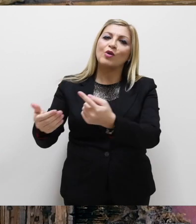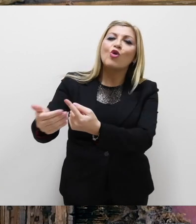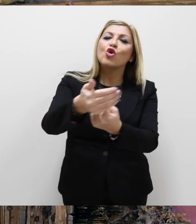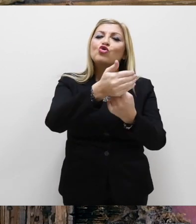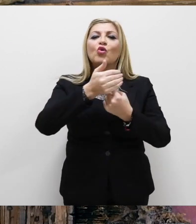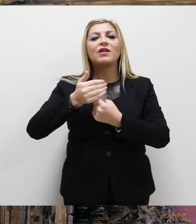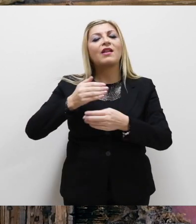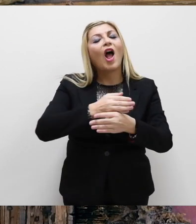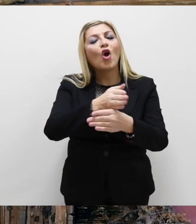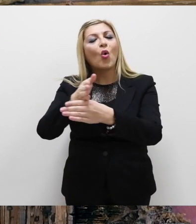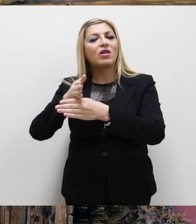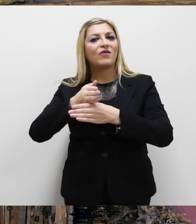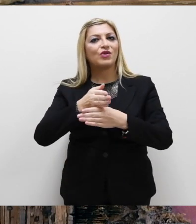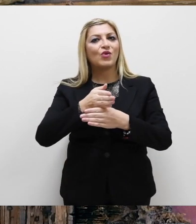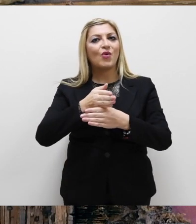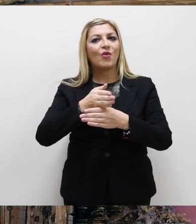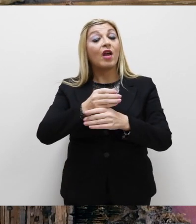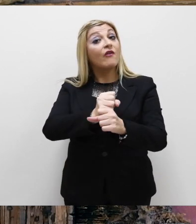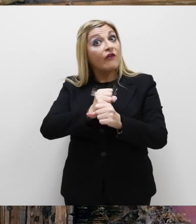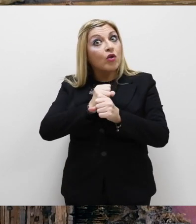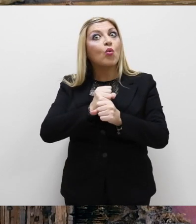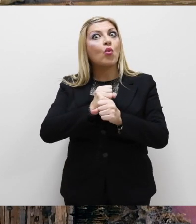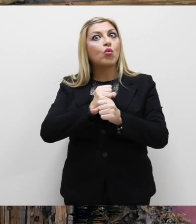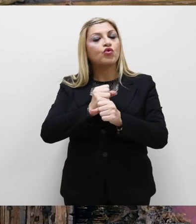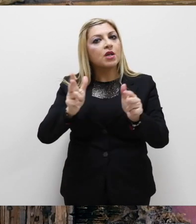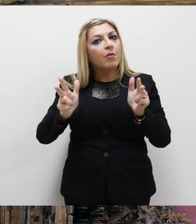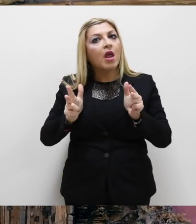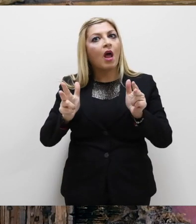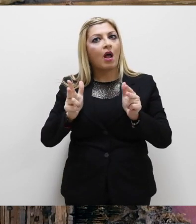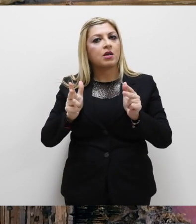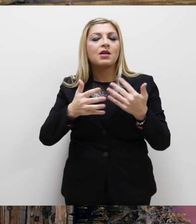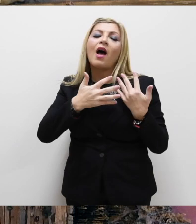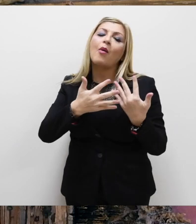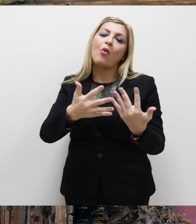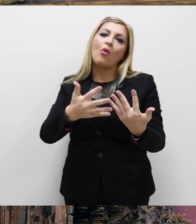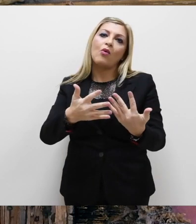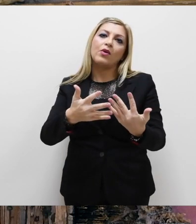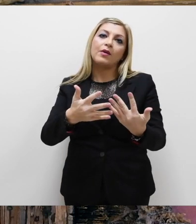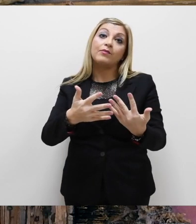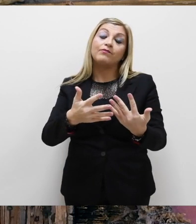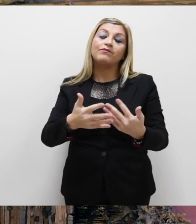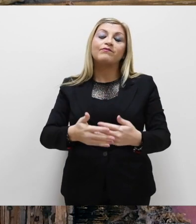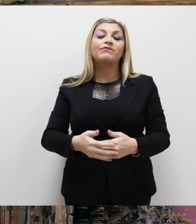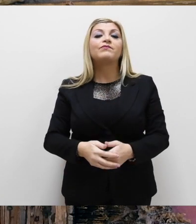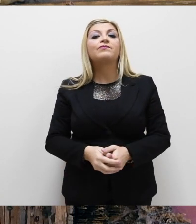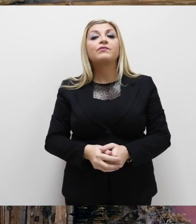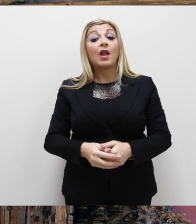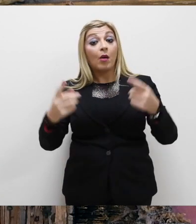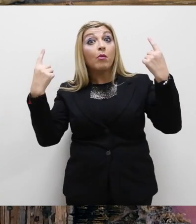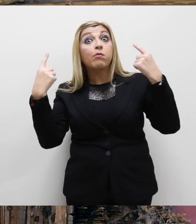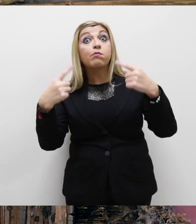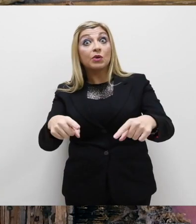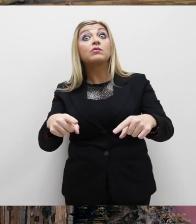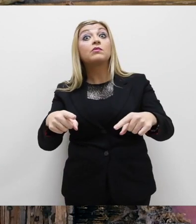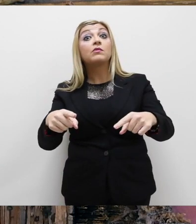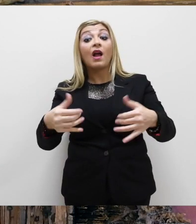di solidarietà, di condivisione, di fiducia, di speranza, di amore. Di